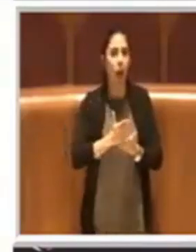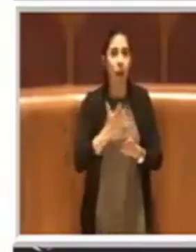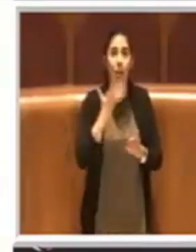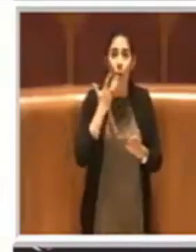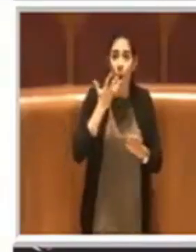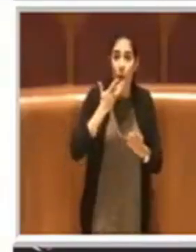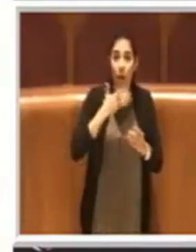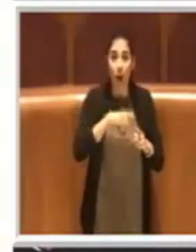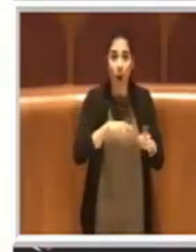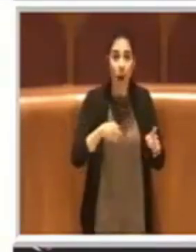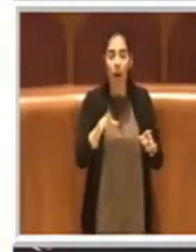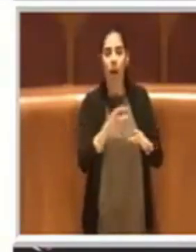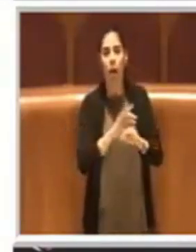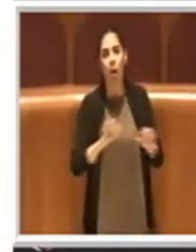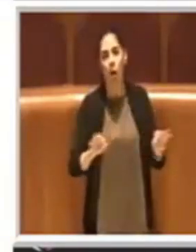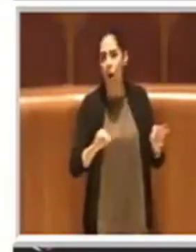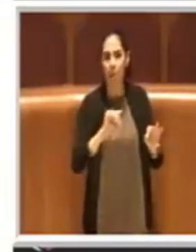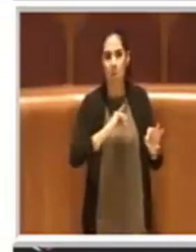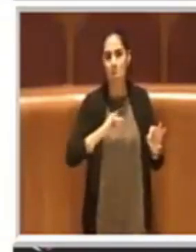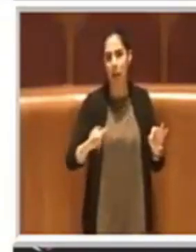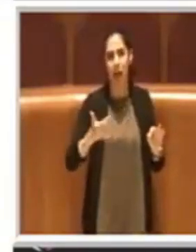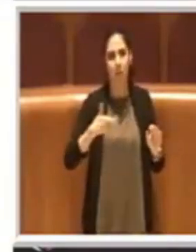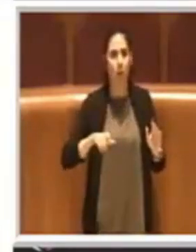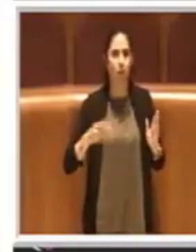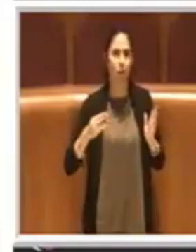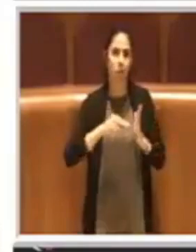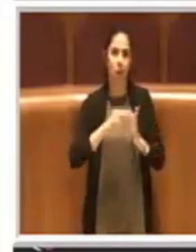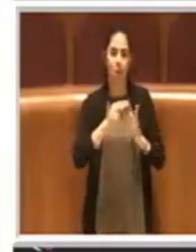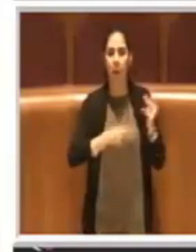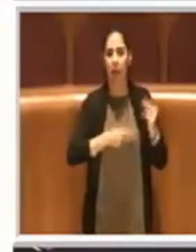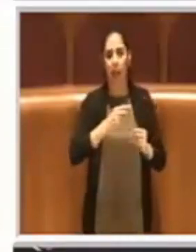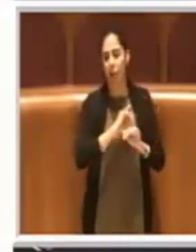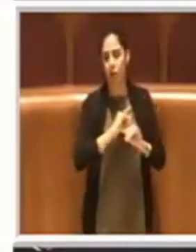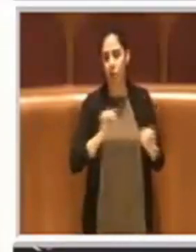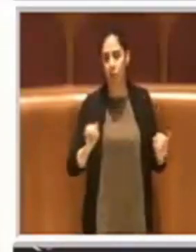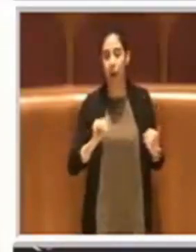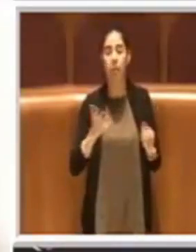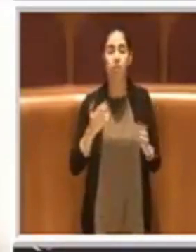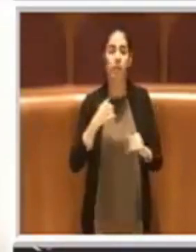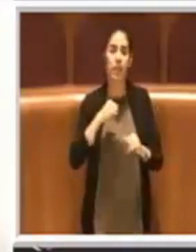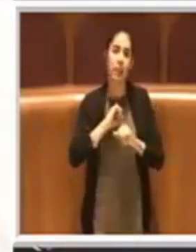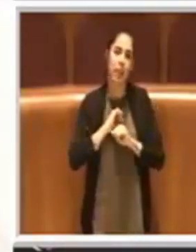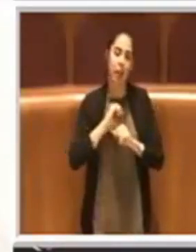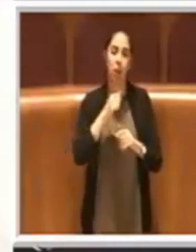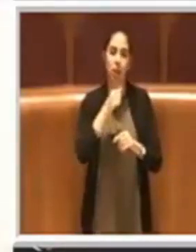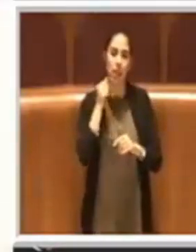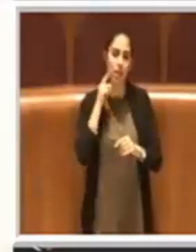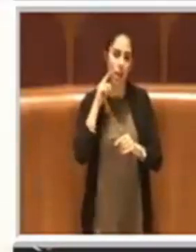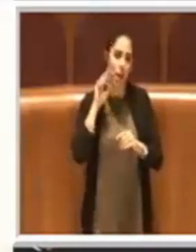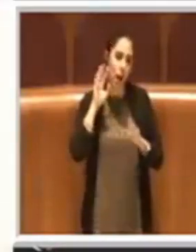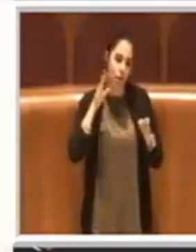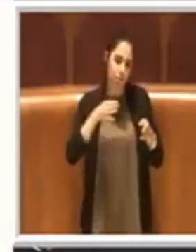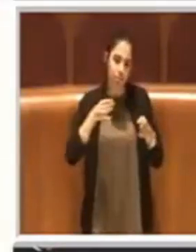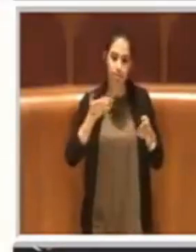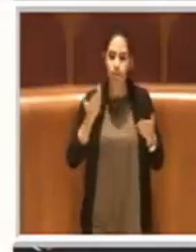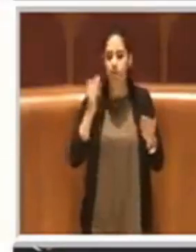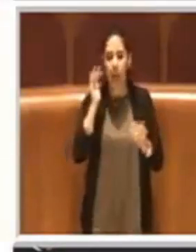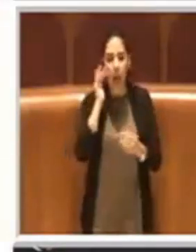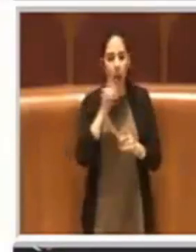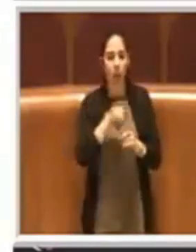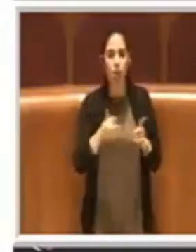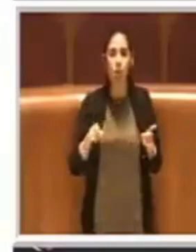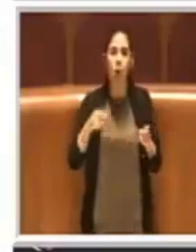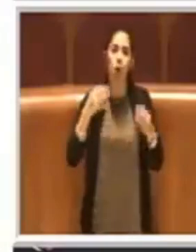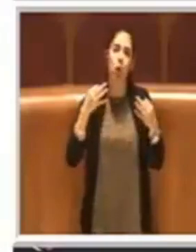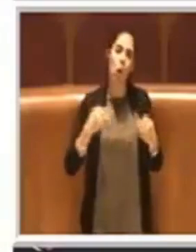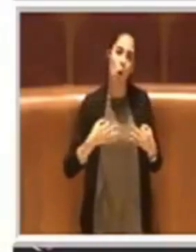invece queste cose non vengono messe a bilancio mai. Allora ecco, io credo che ci vorrebbe un po' più di correttezza e un po' più di ascolto relativamente